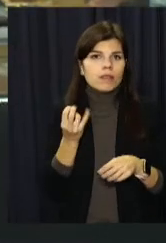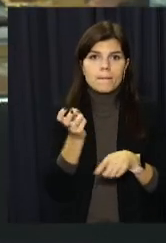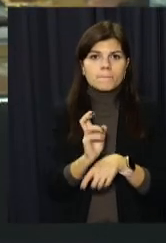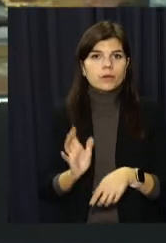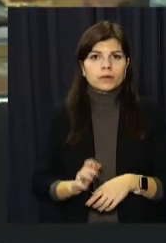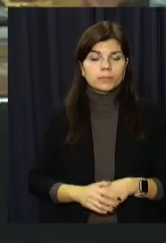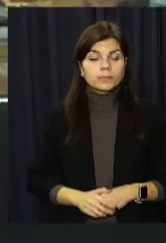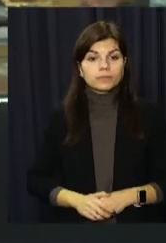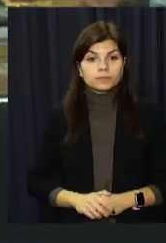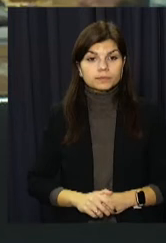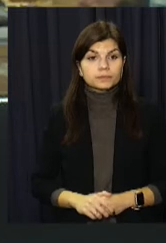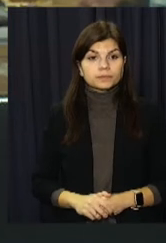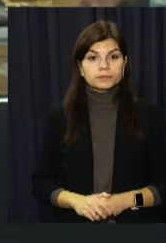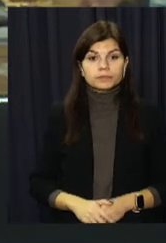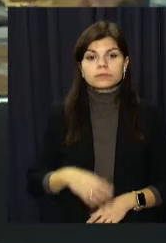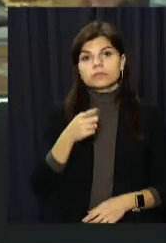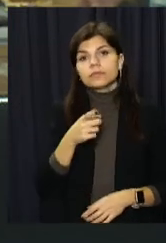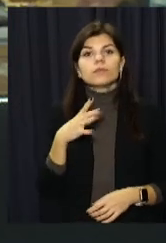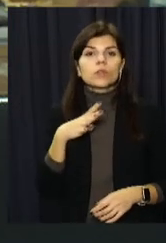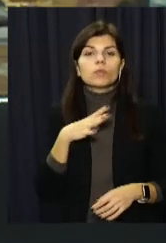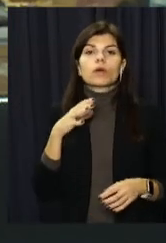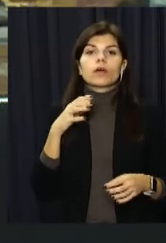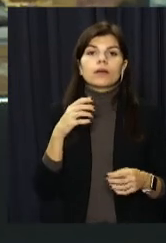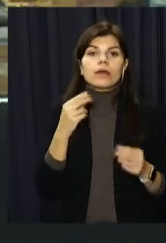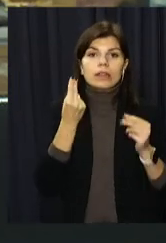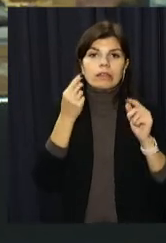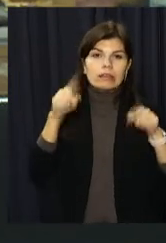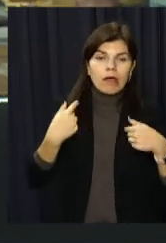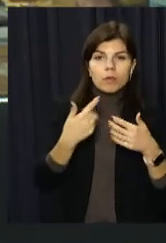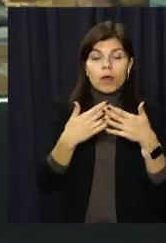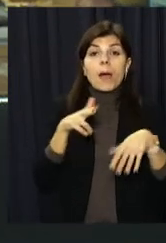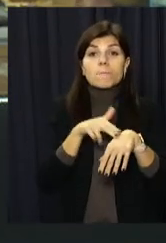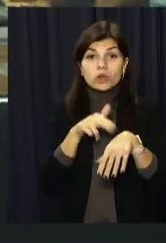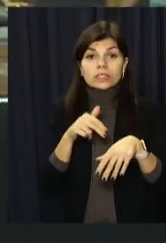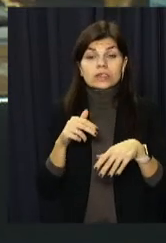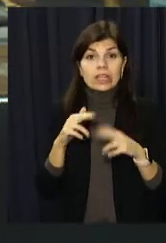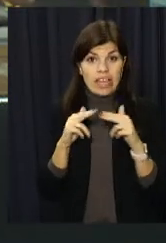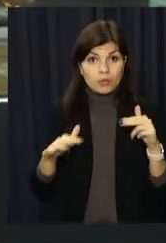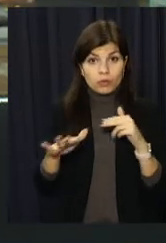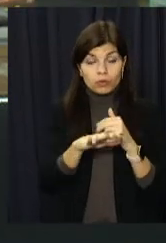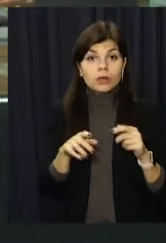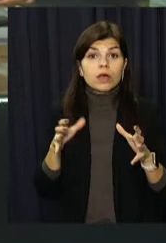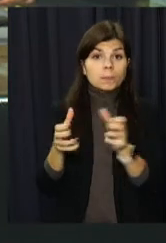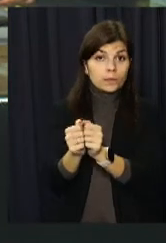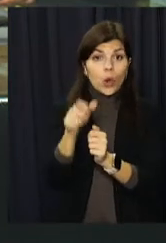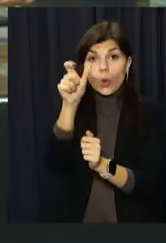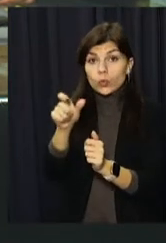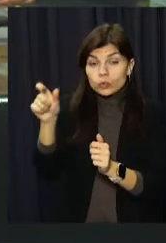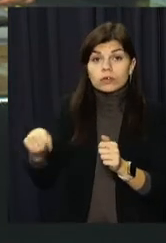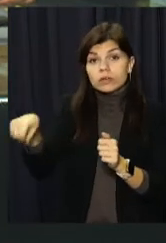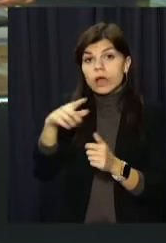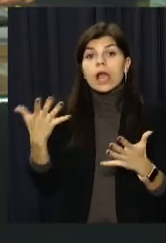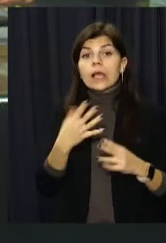Тероризували бізнесменів, залякували та вимагали гроші. Поліцейські Дніпропетровщини затримали учасників злочинної групи,